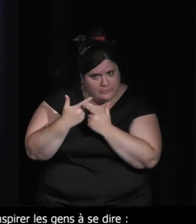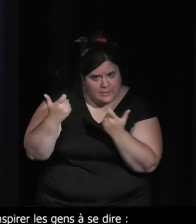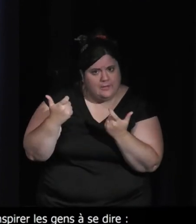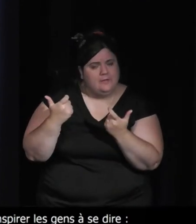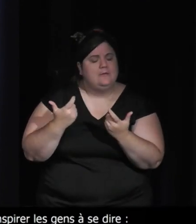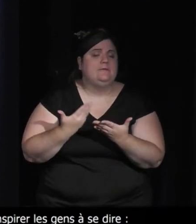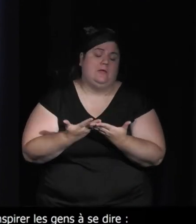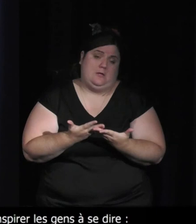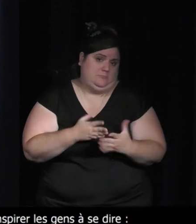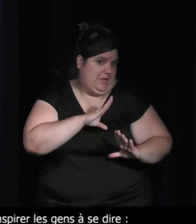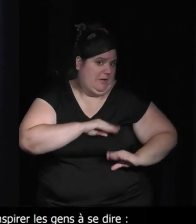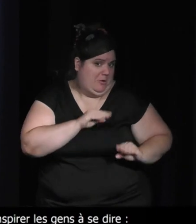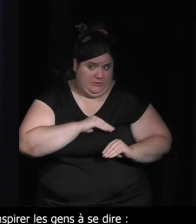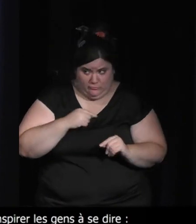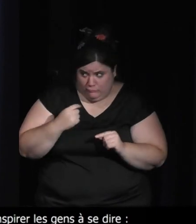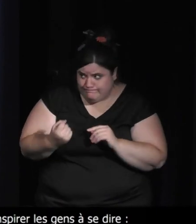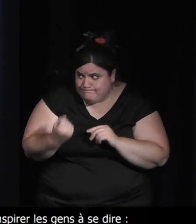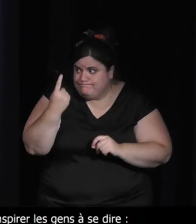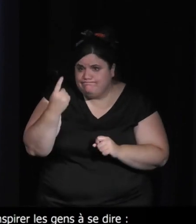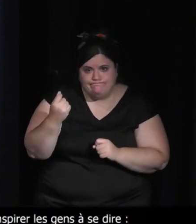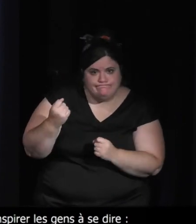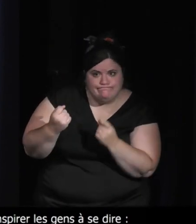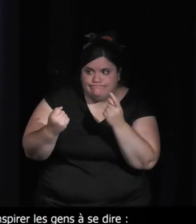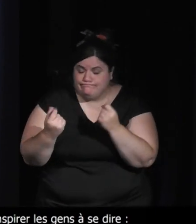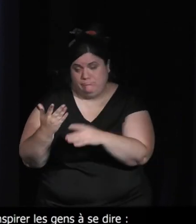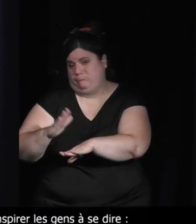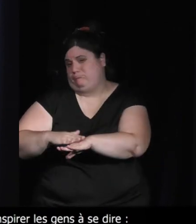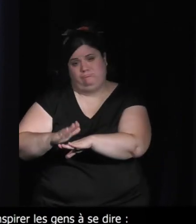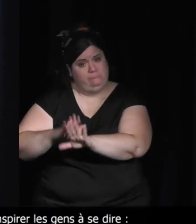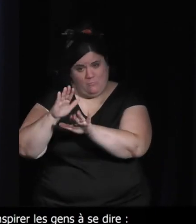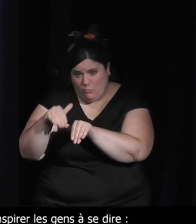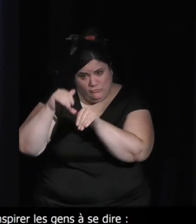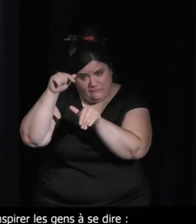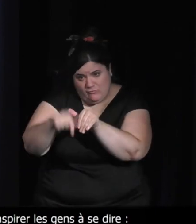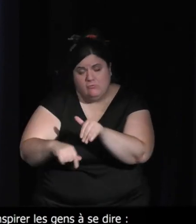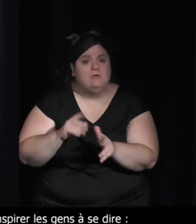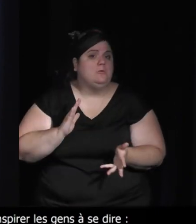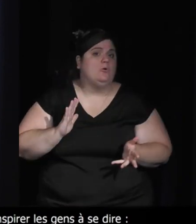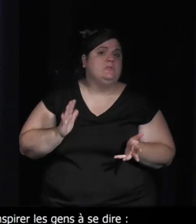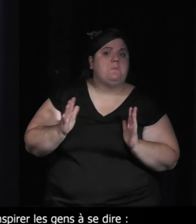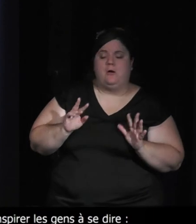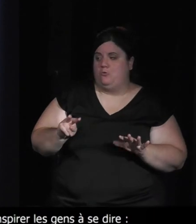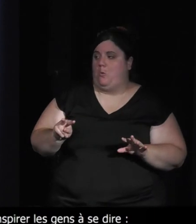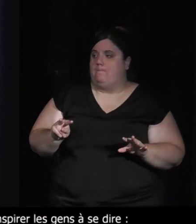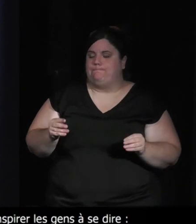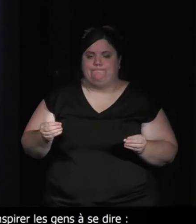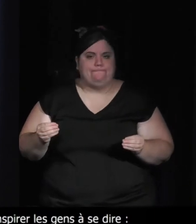expérimenter là-dessus et même si, au début, ce n pas forcément ni facile, ni, on va dire,